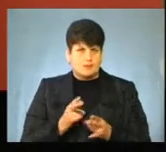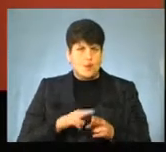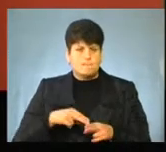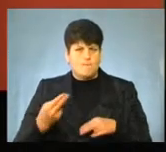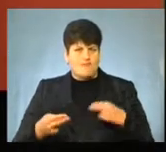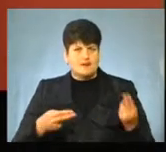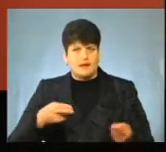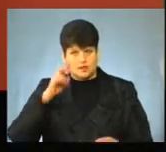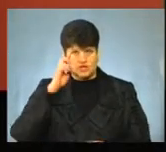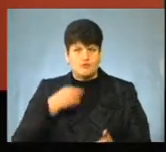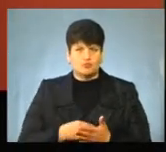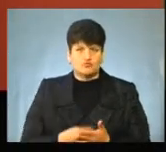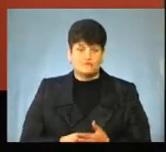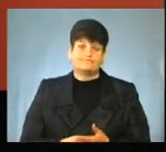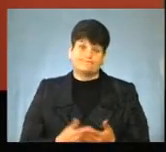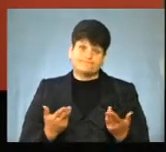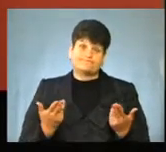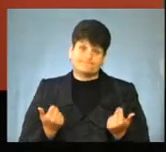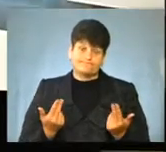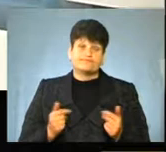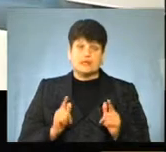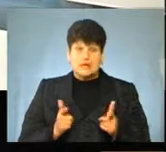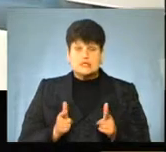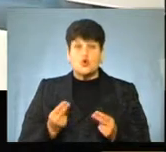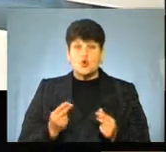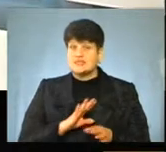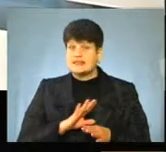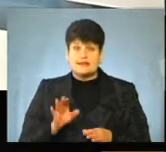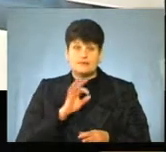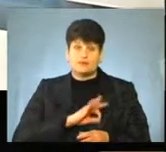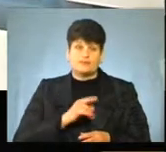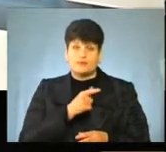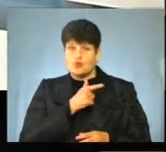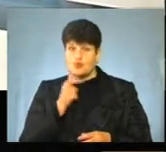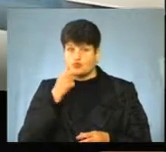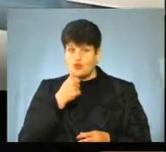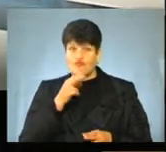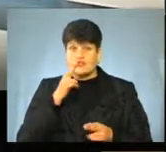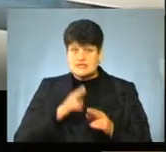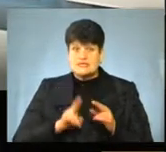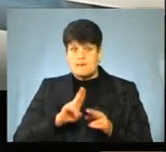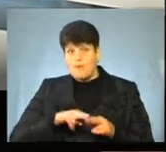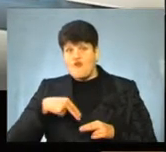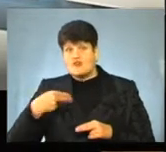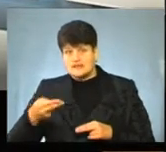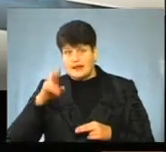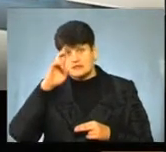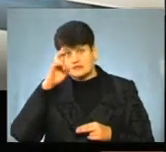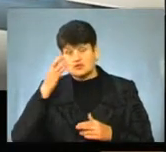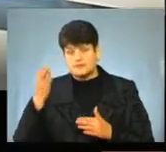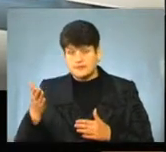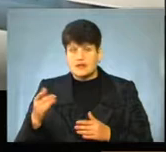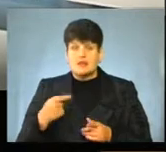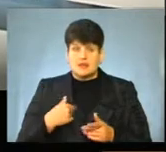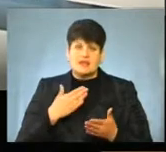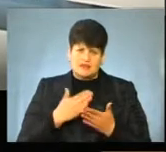повертати назад до державного бюджету? Так, дійсно, кошти, які не освоєні впродовж року, в кінці повертається назад до державного бюджету,